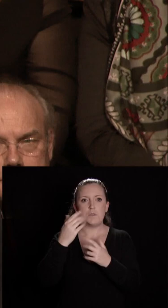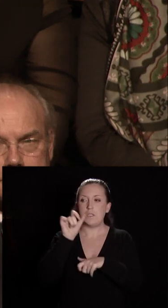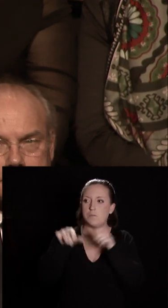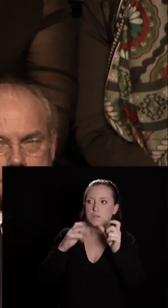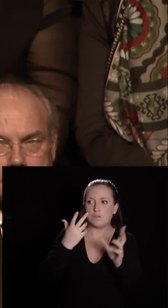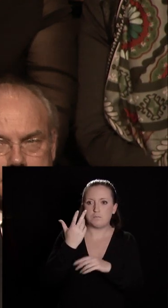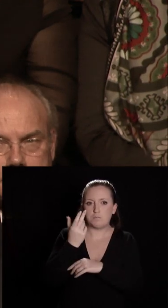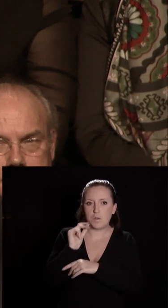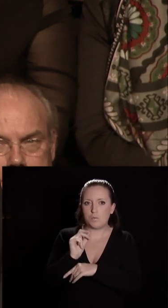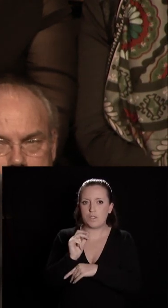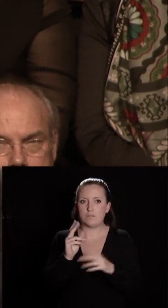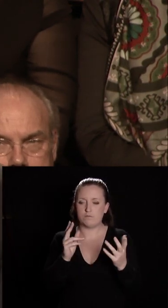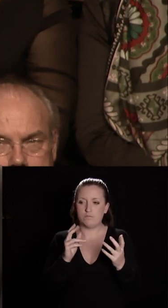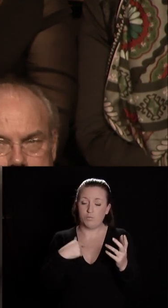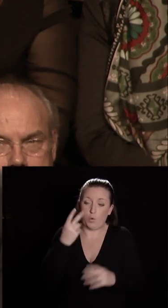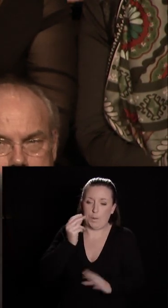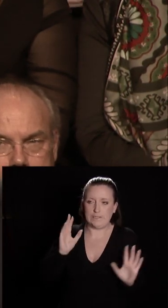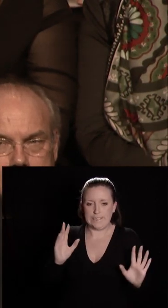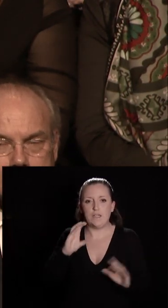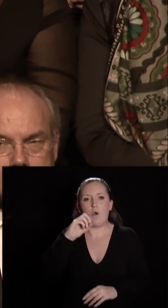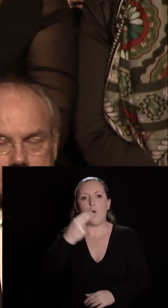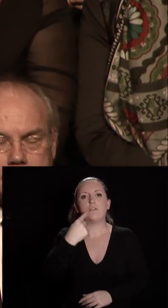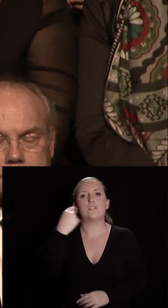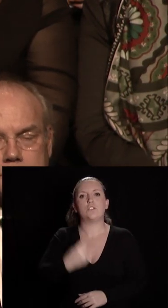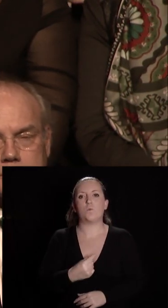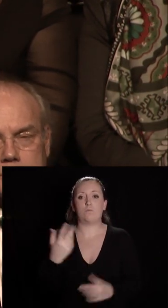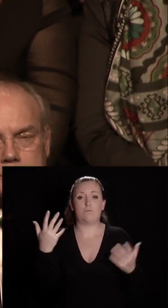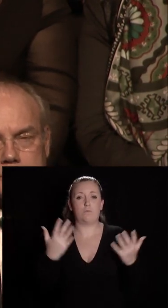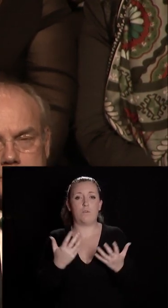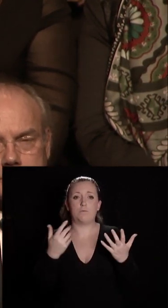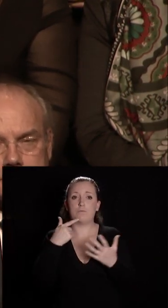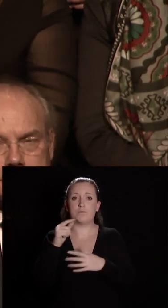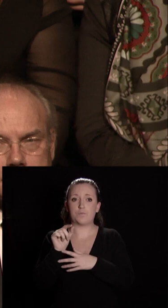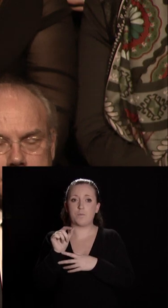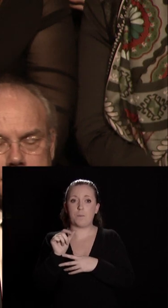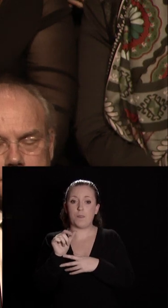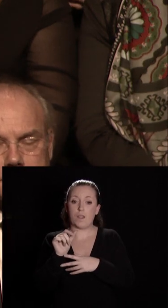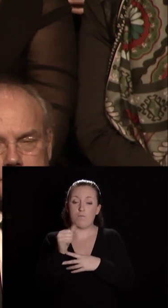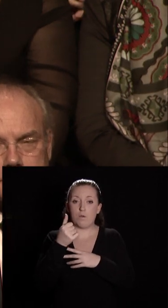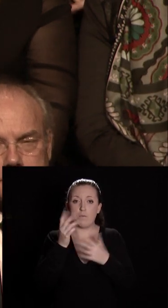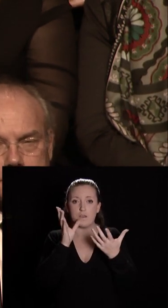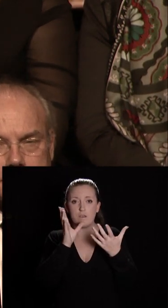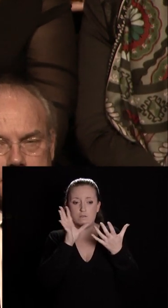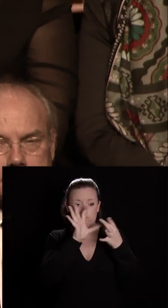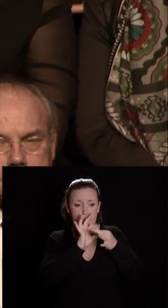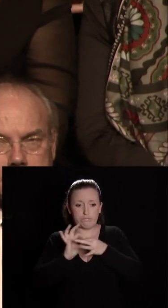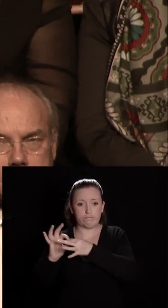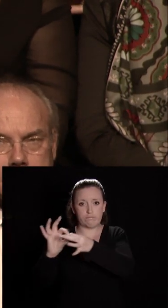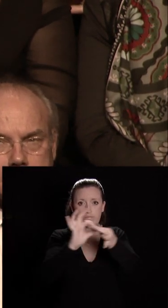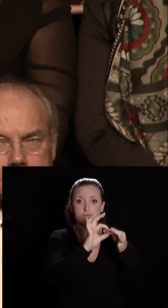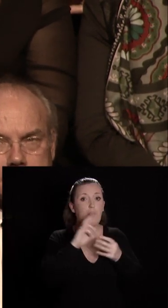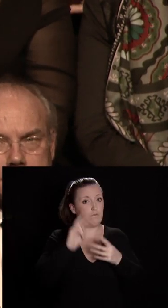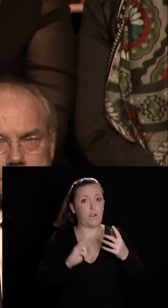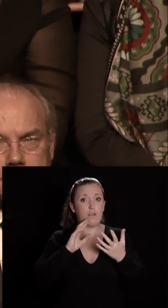saisi, je les comprends, On-Dijon,'est pour la première fois une coordination réelle, opérationnelle et